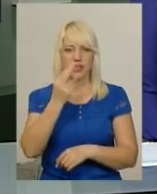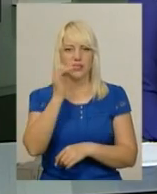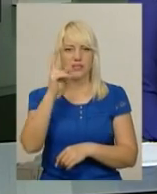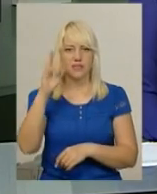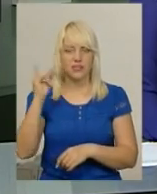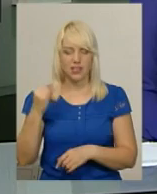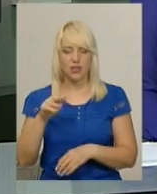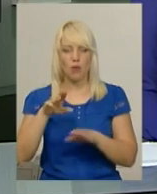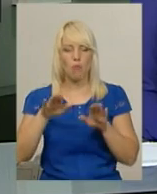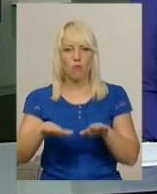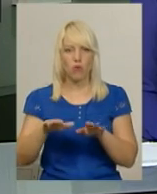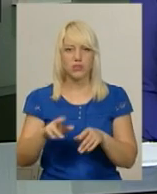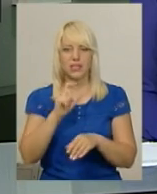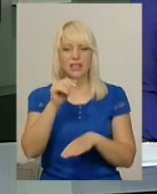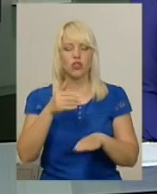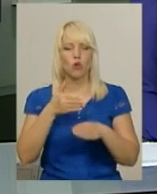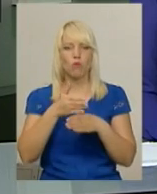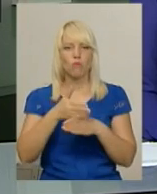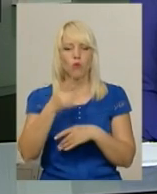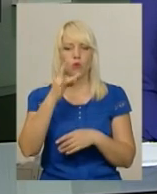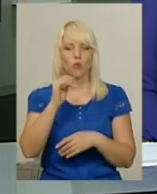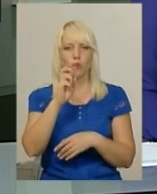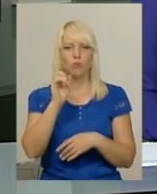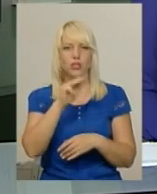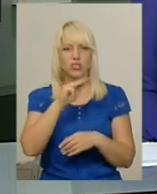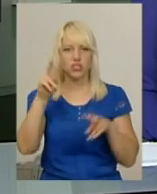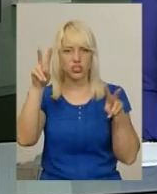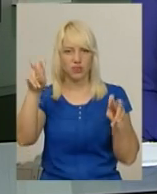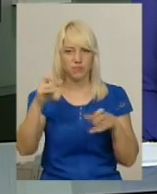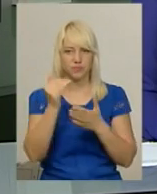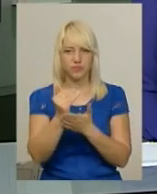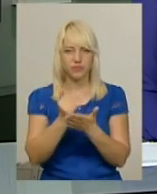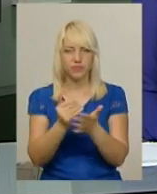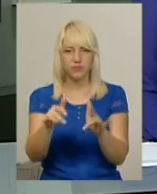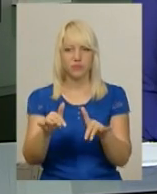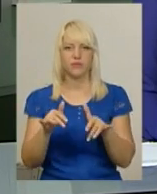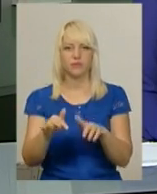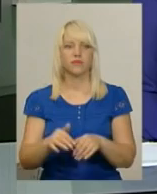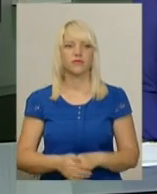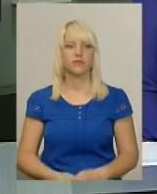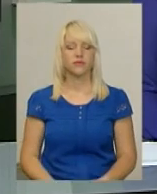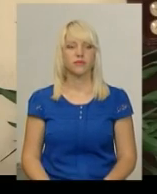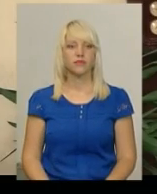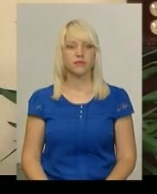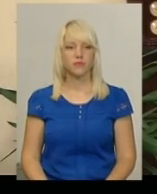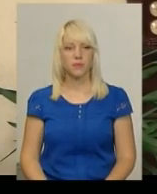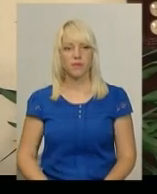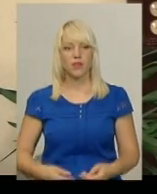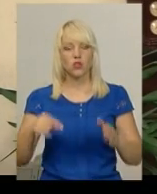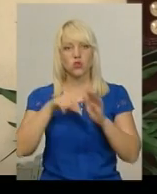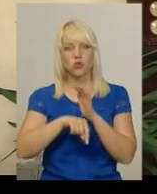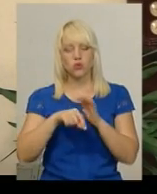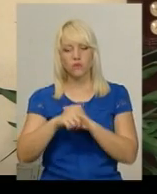«Рубіж». Про це повідомив начальник управління Державної виконавчої служби у Хмельницькій області Роман Касянюк. «Стосовно